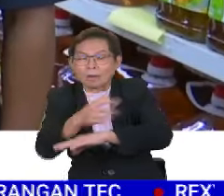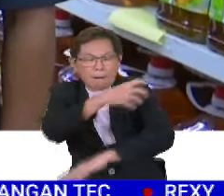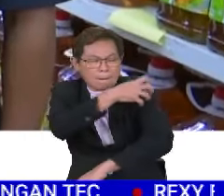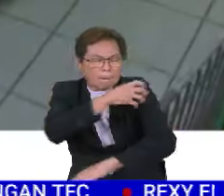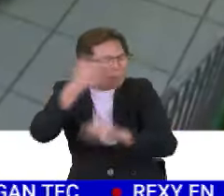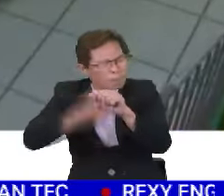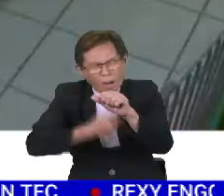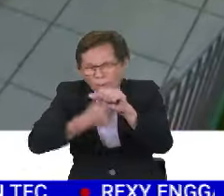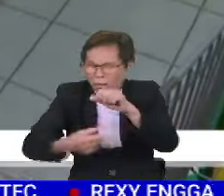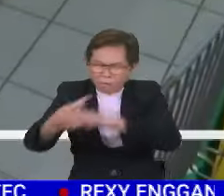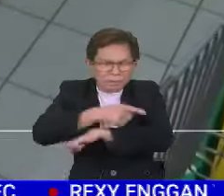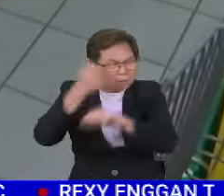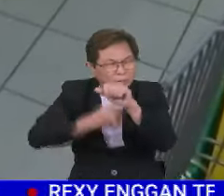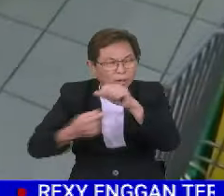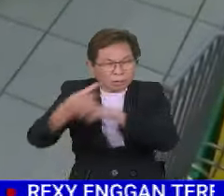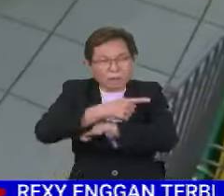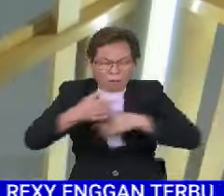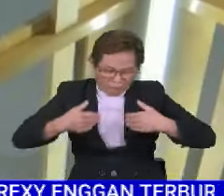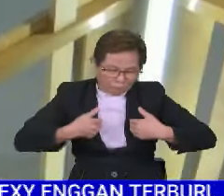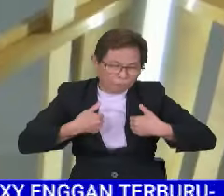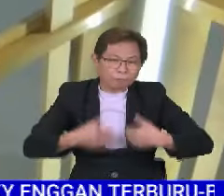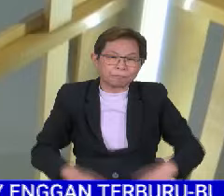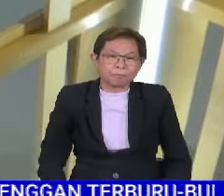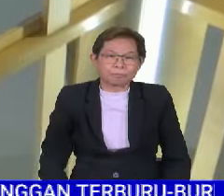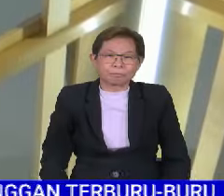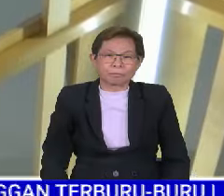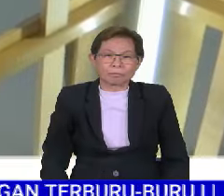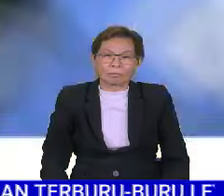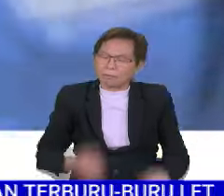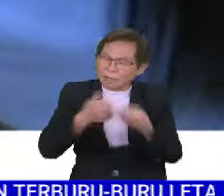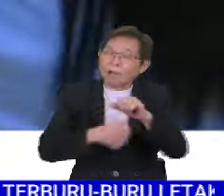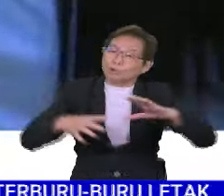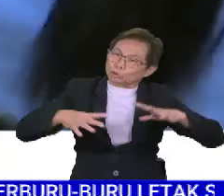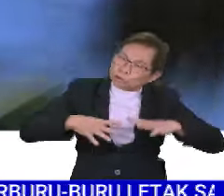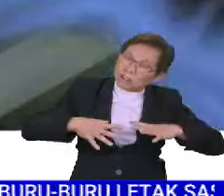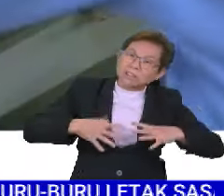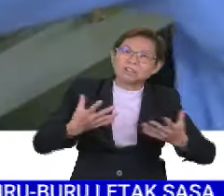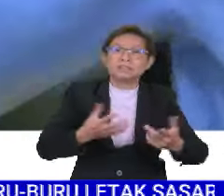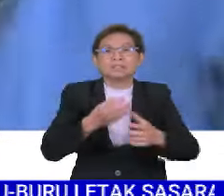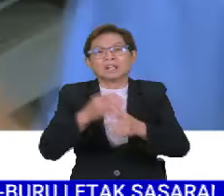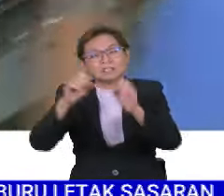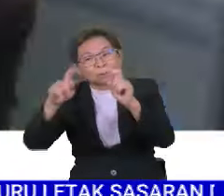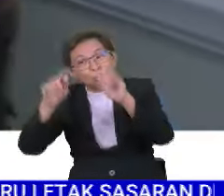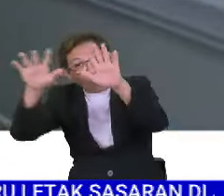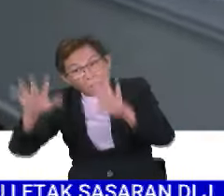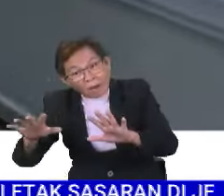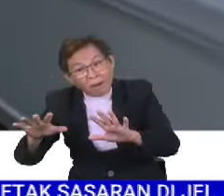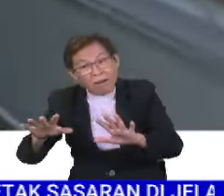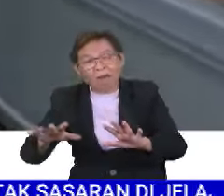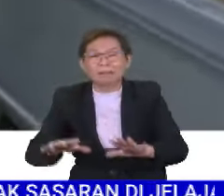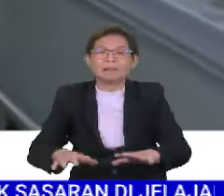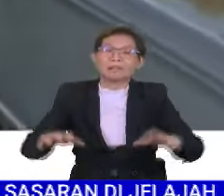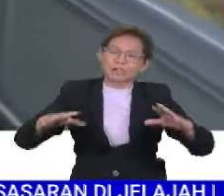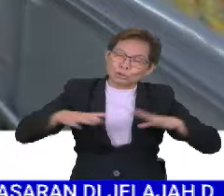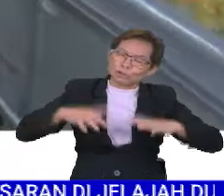pada setiap hari kita akan adakan tanpa gagal walaupun hari bercuti sama ada hujung minggu ataupun cuti